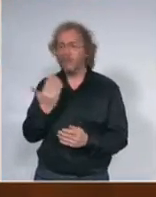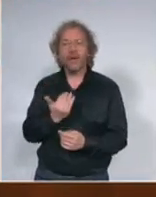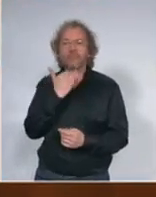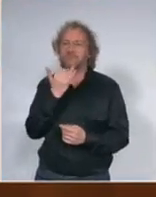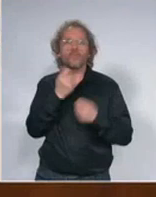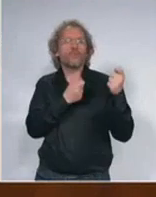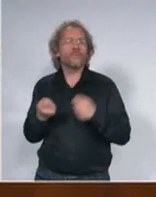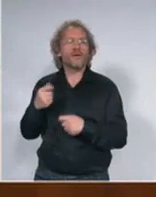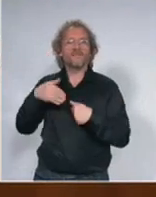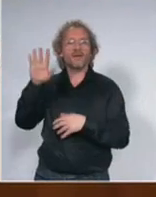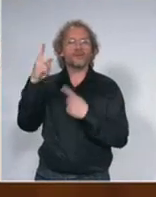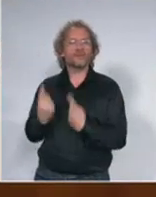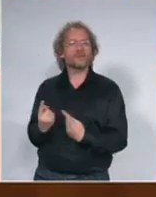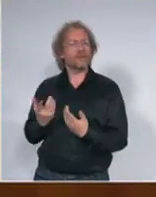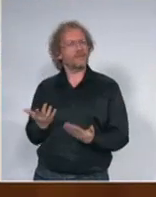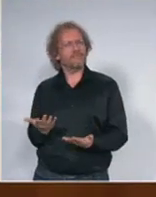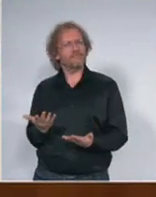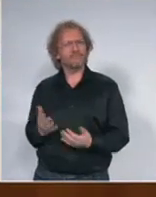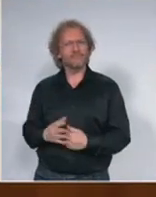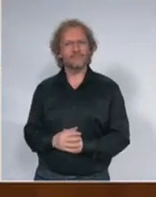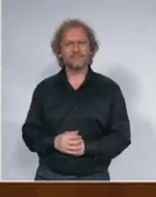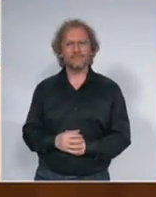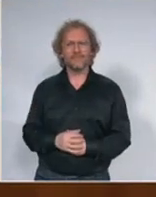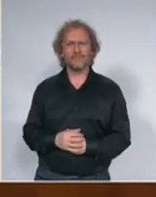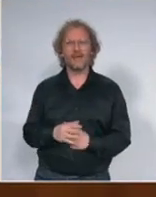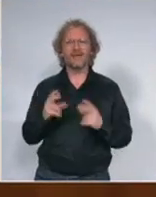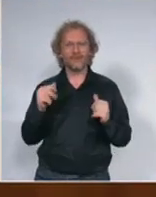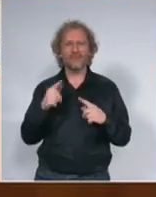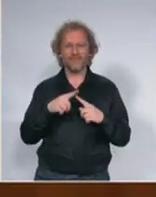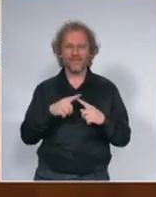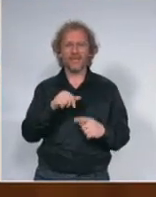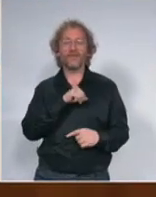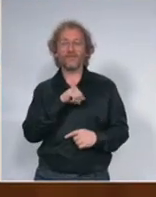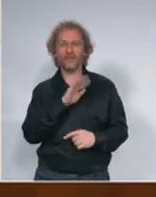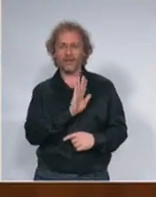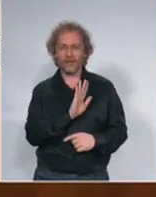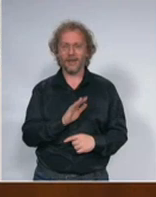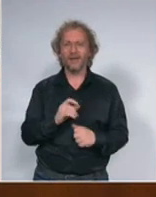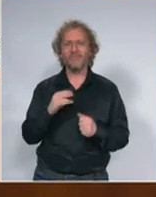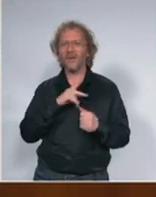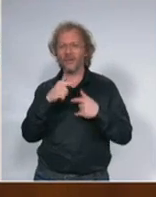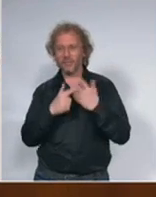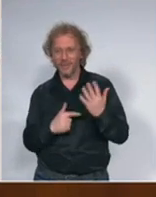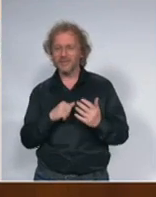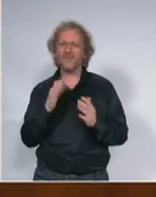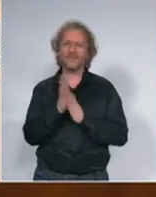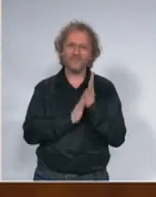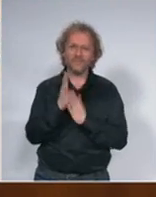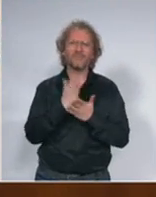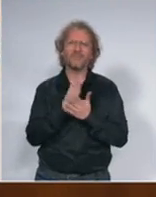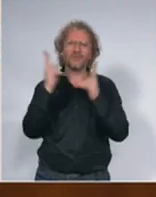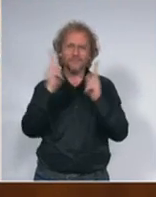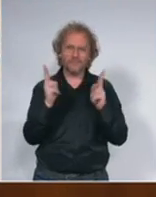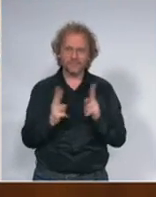Radoslav Kažigić radio televizija Vojvodi nijem nekoliko pitanja i zamoliću vas samo ako možemo da budemo kratki da nas ne bi presrtala policija do